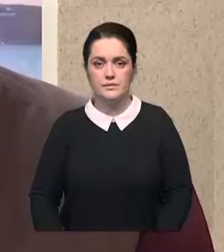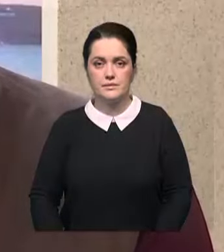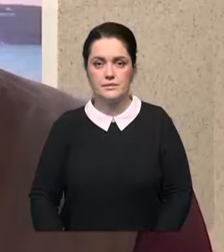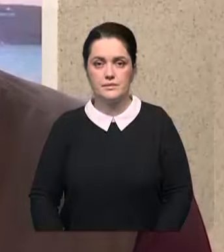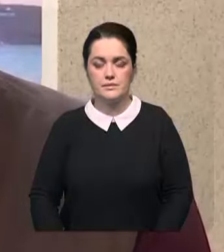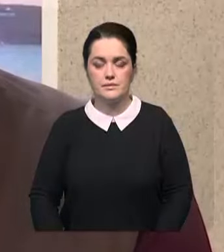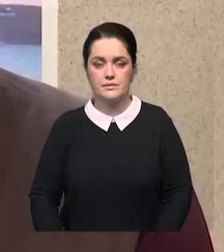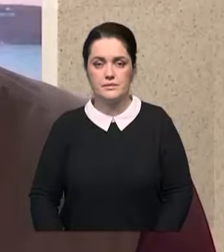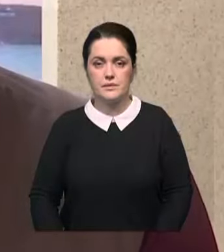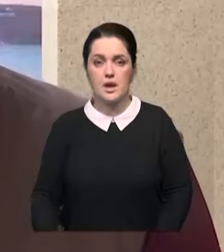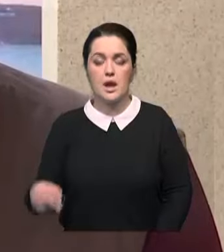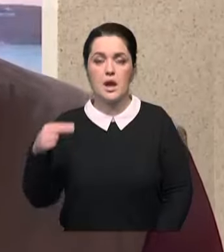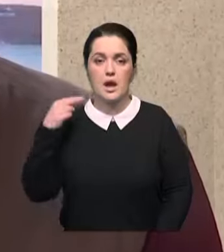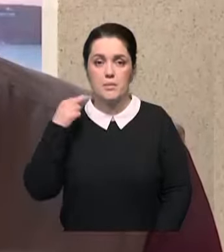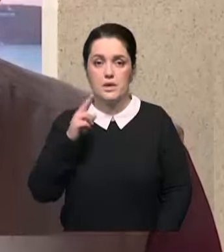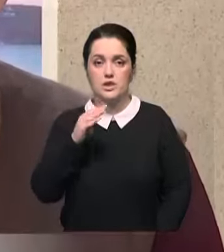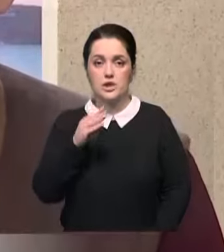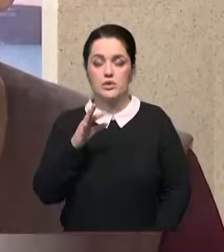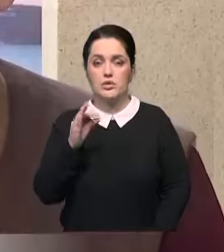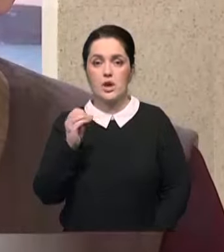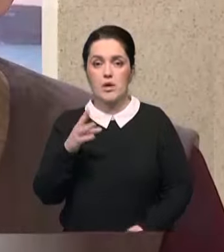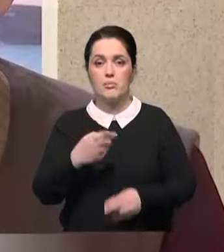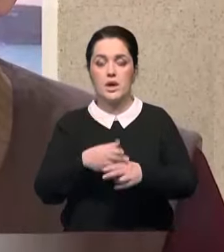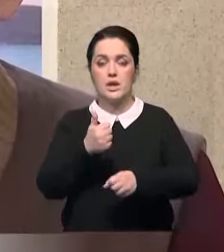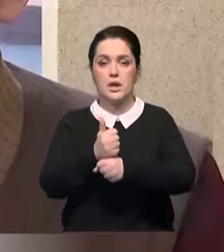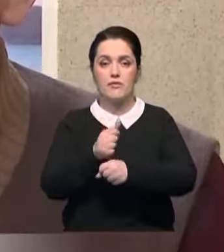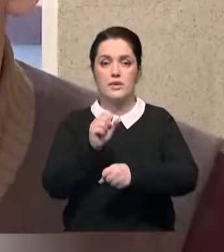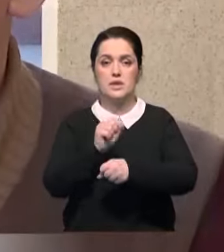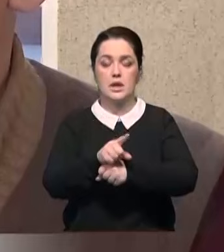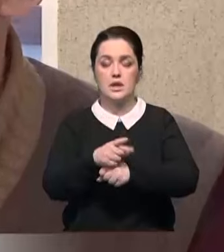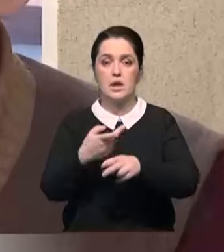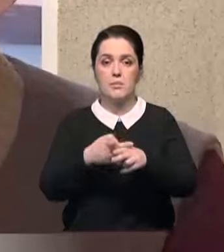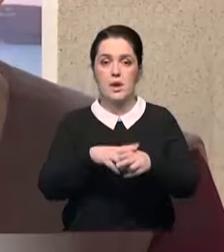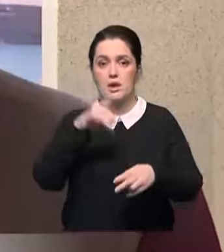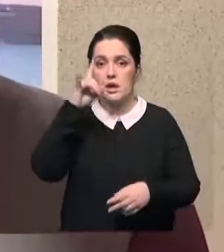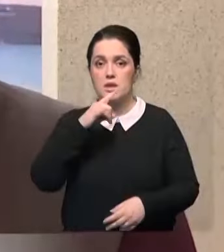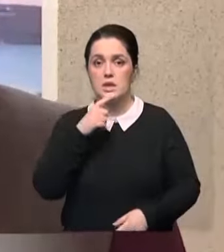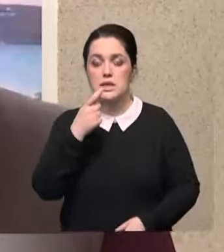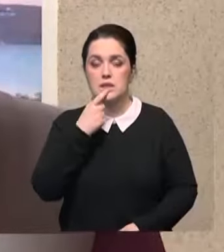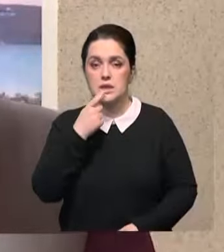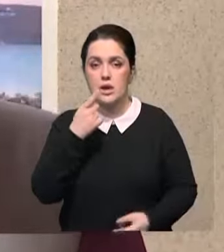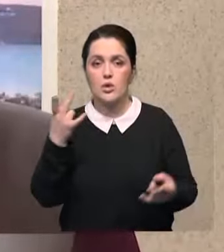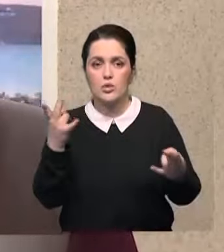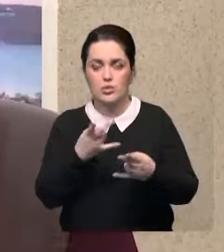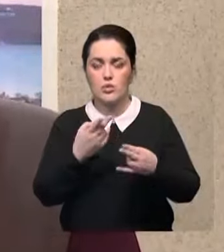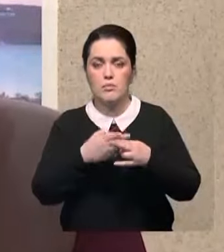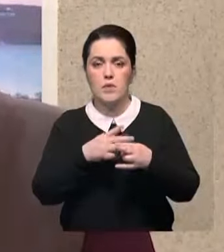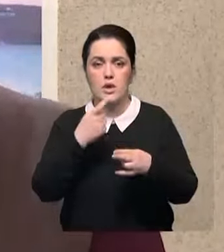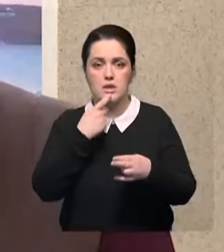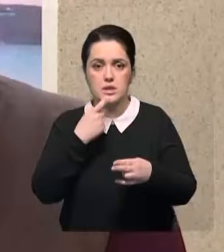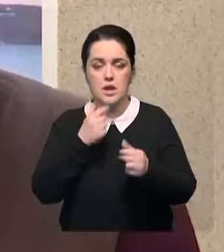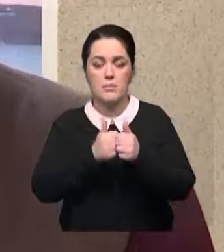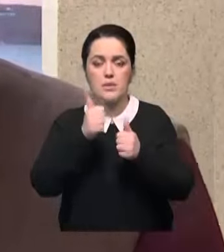Как отметил президент Касымжом Артукаев, главная задача расширить сферы применения казахского языка. То есть он должен стать языком